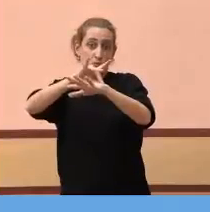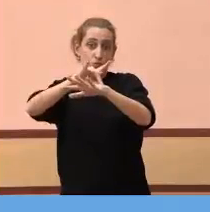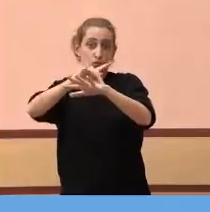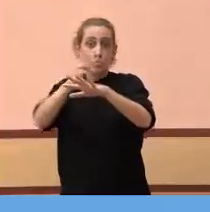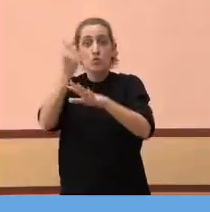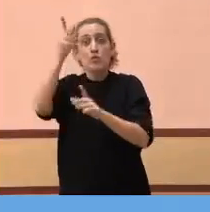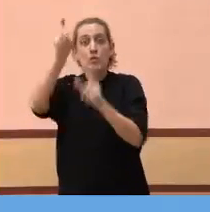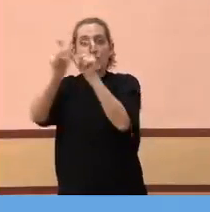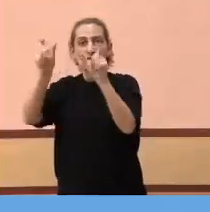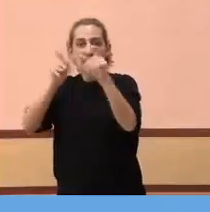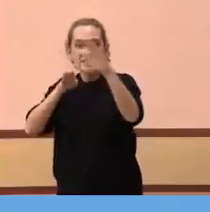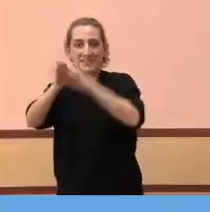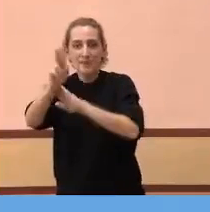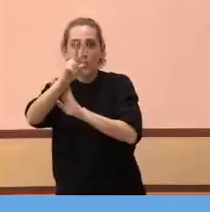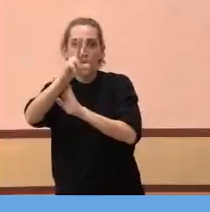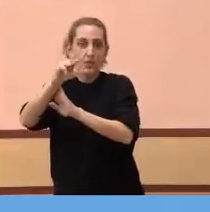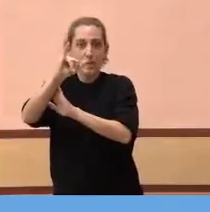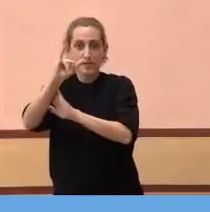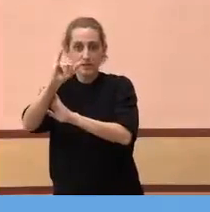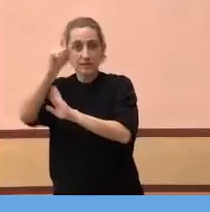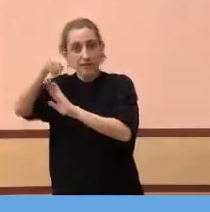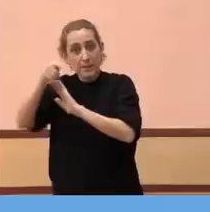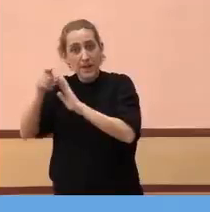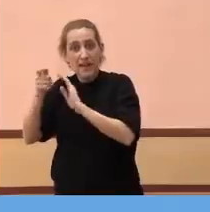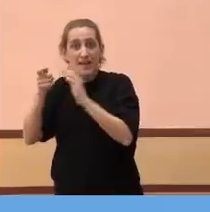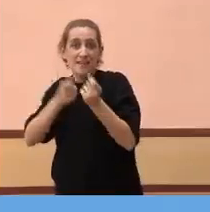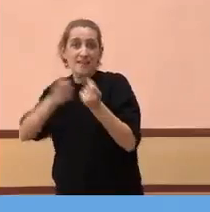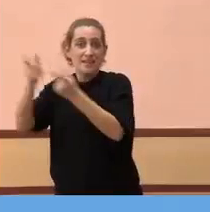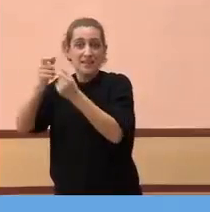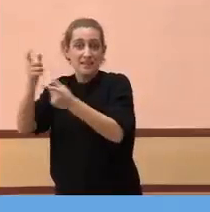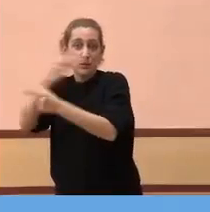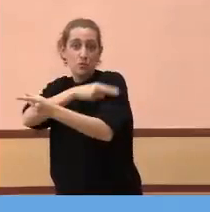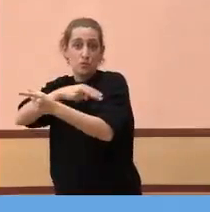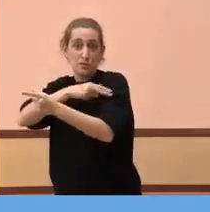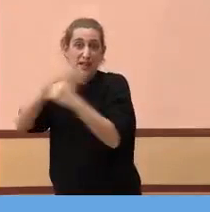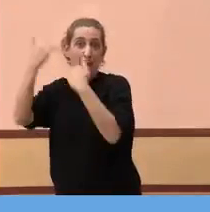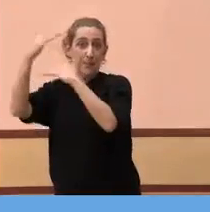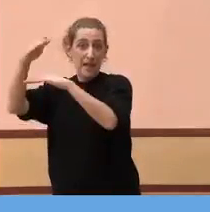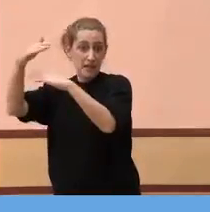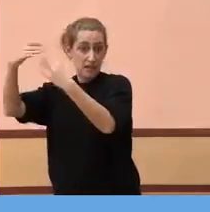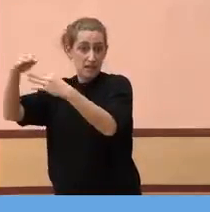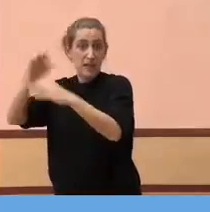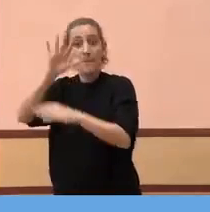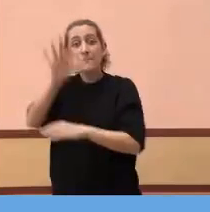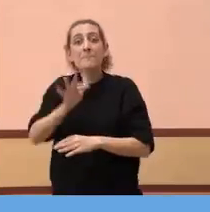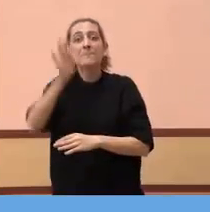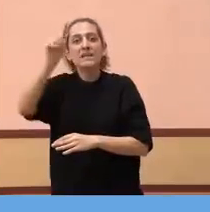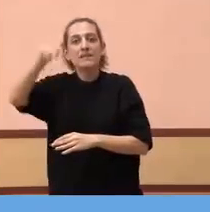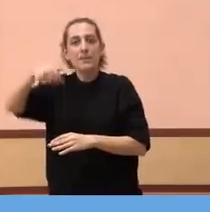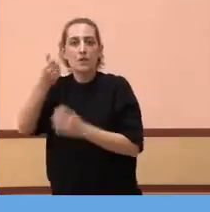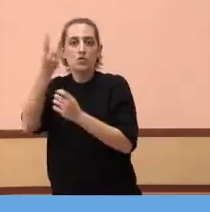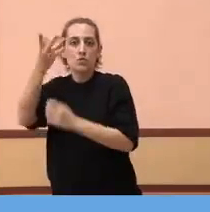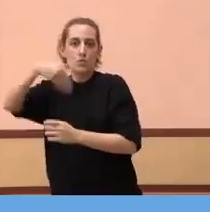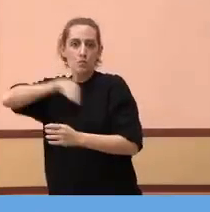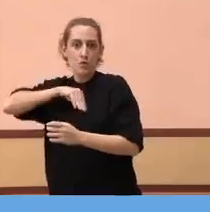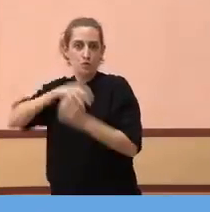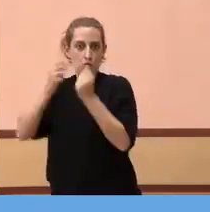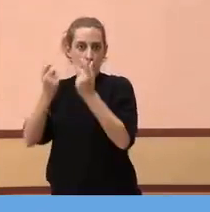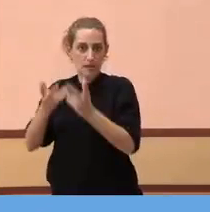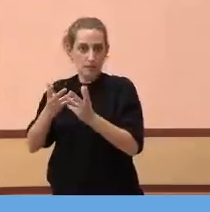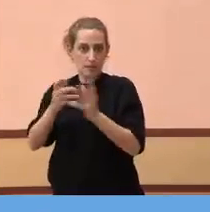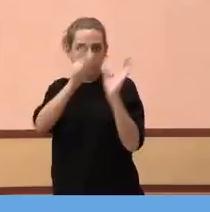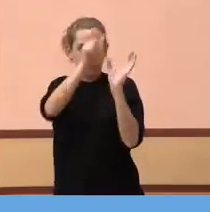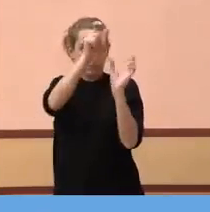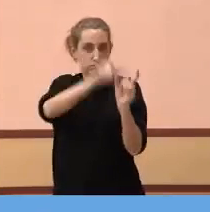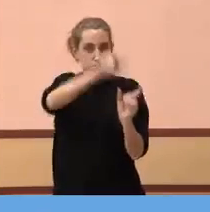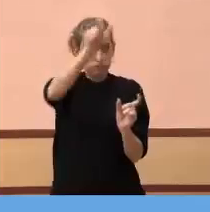els ingressos a planta hospitalària i el número de morts. Això és el